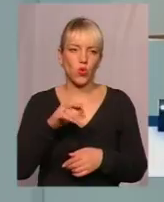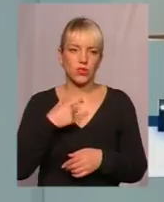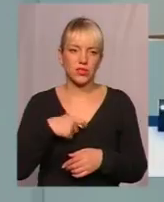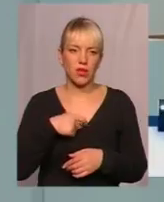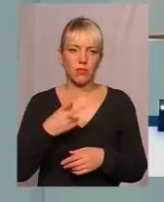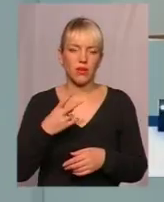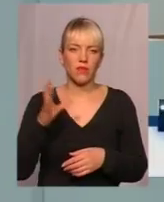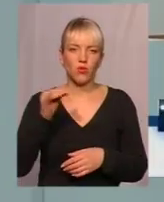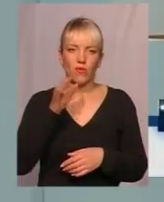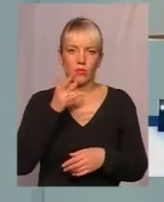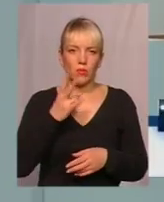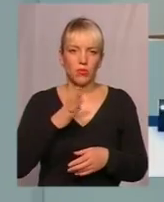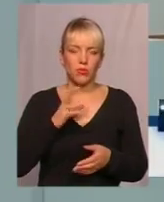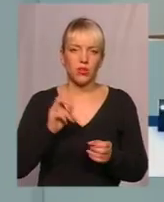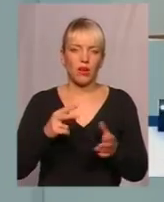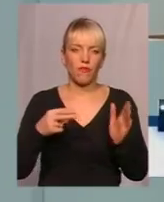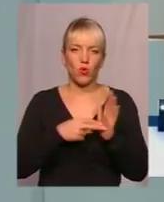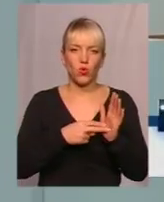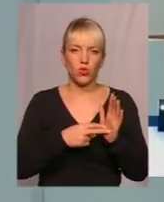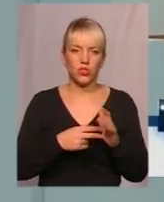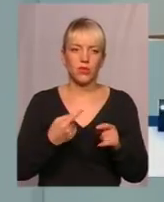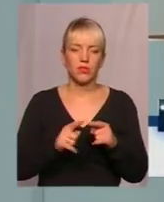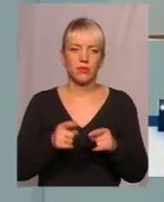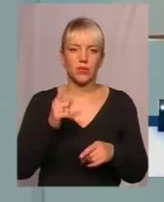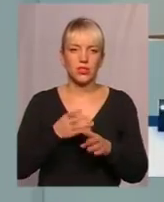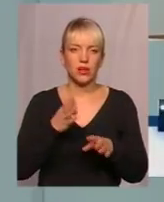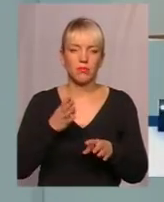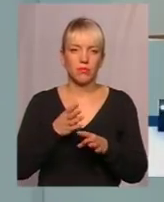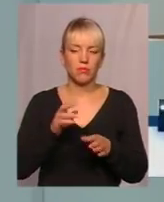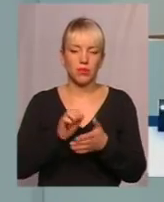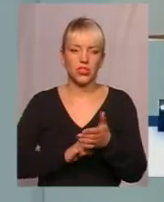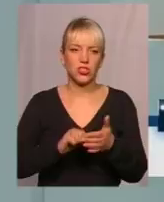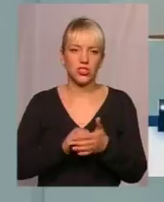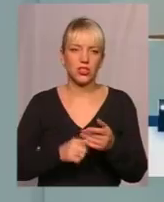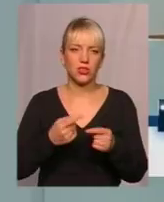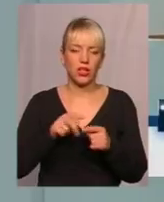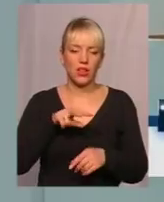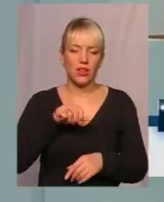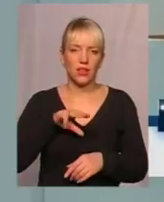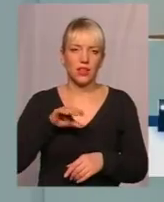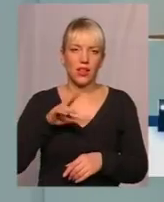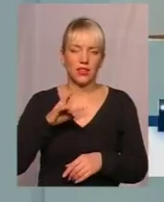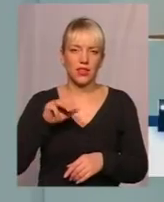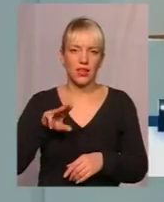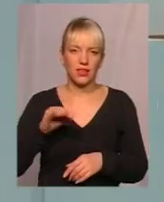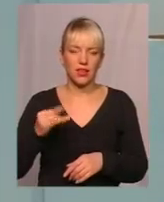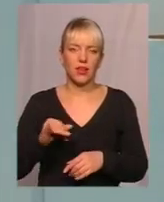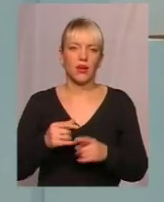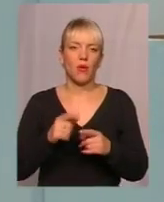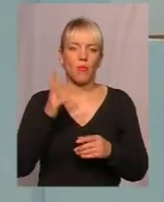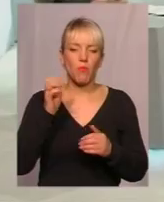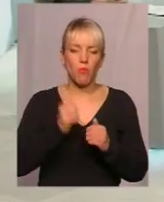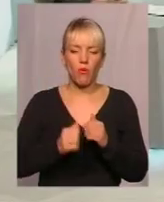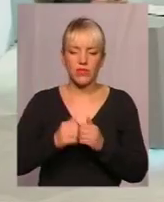быть включенными и это напевно что первая причина такого так званого латентного стрессу так то повсякденного стрессу того